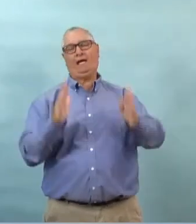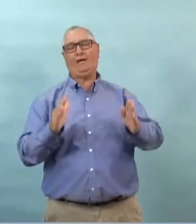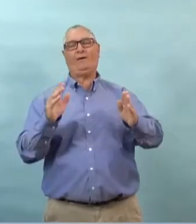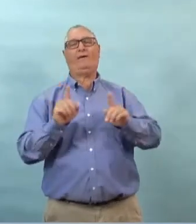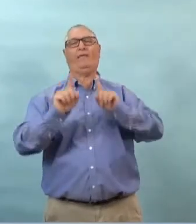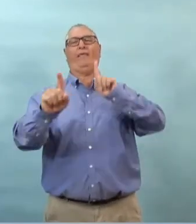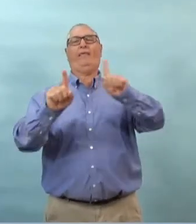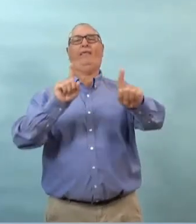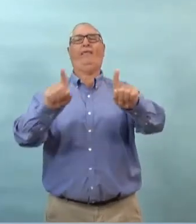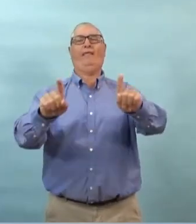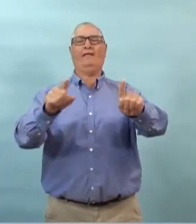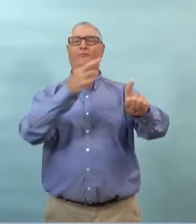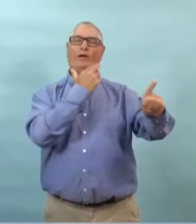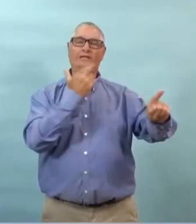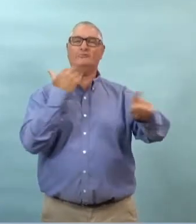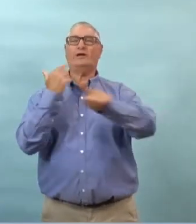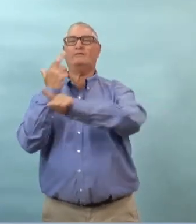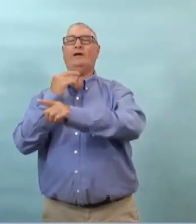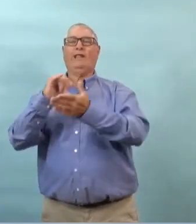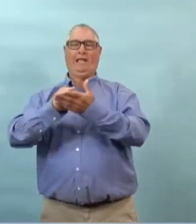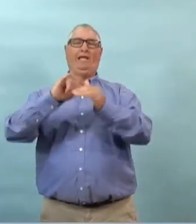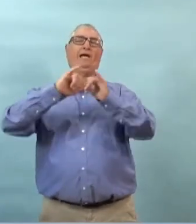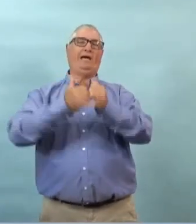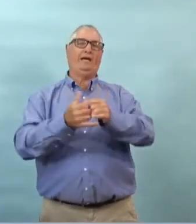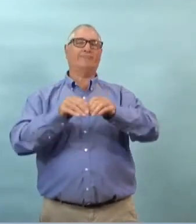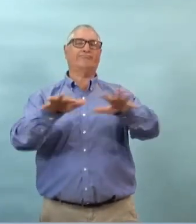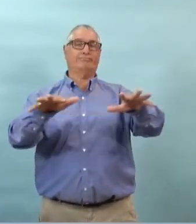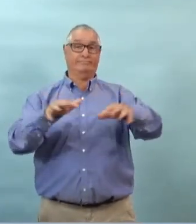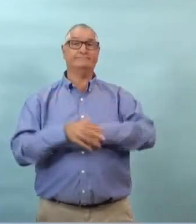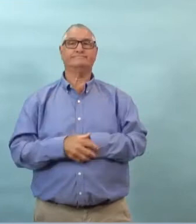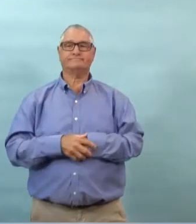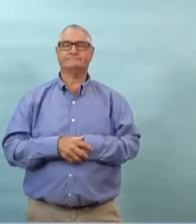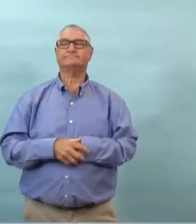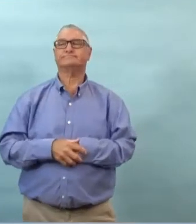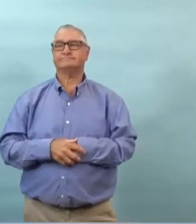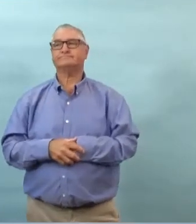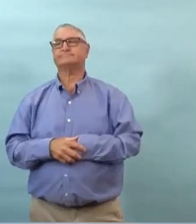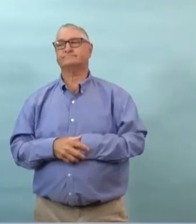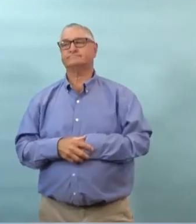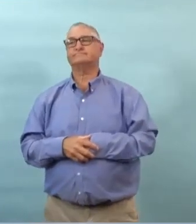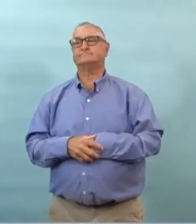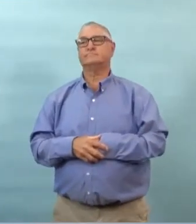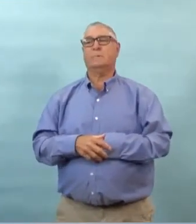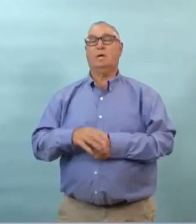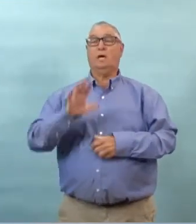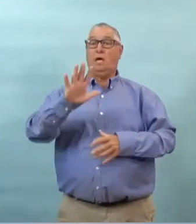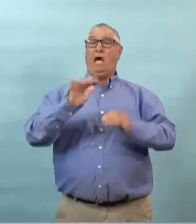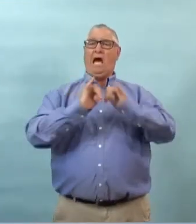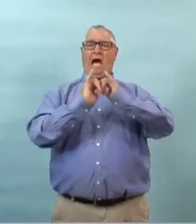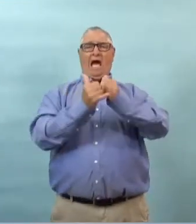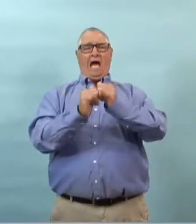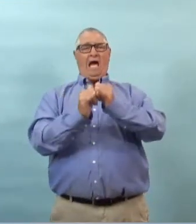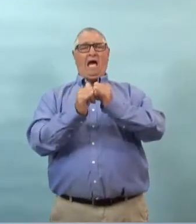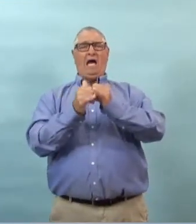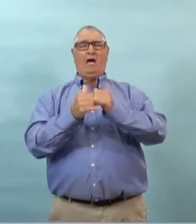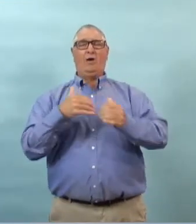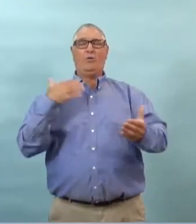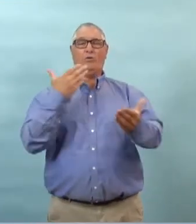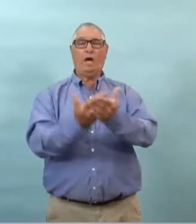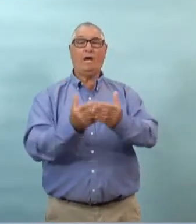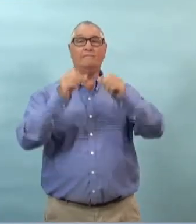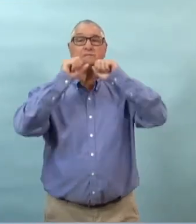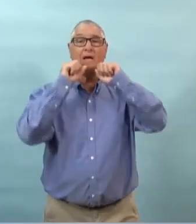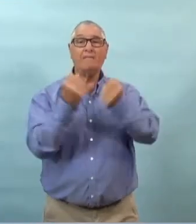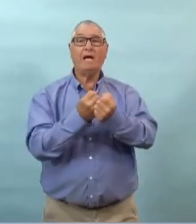ces cas là sont liés l'un au l'autre ce sont des cas connectés il y a un foyer une maison qui était impliquée le